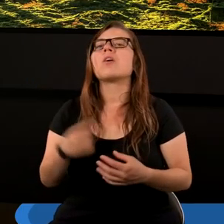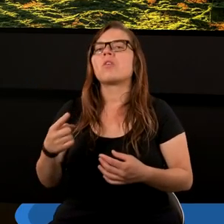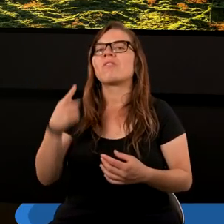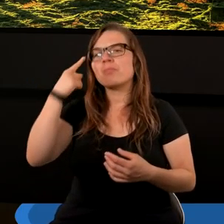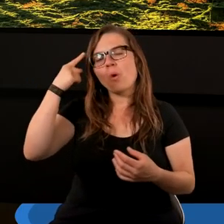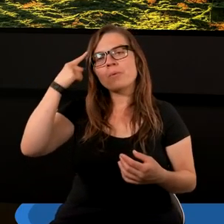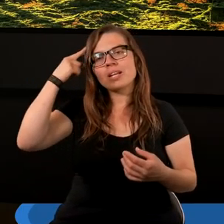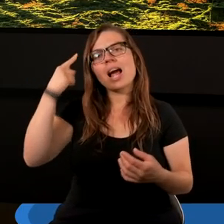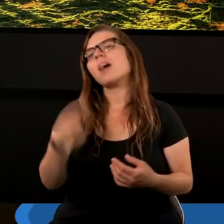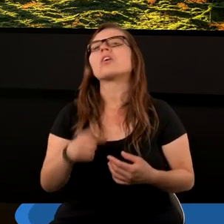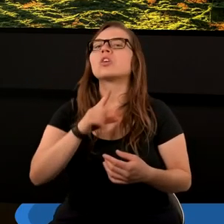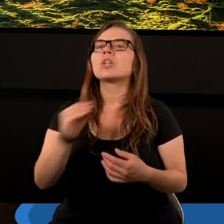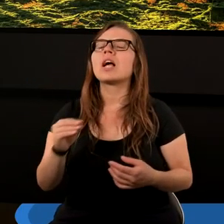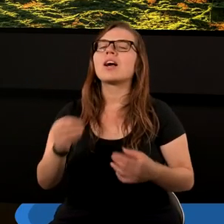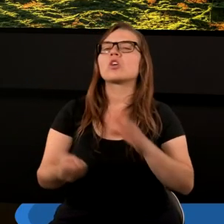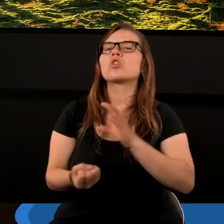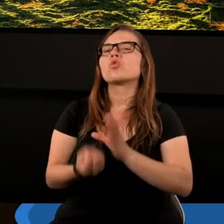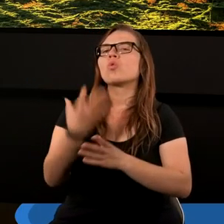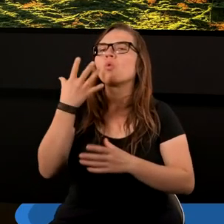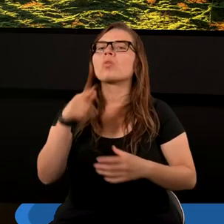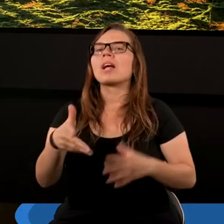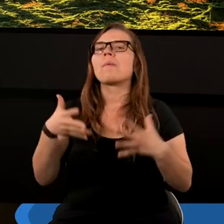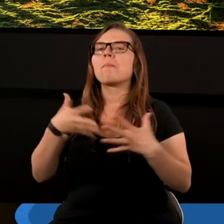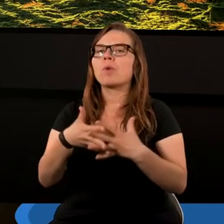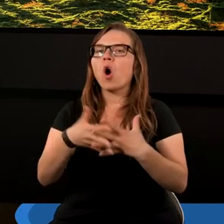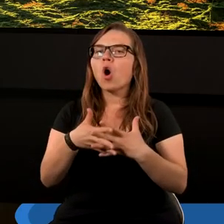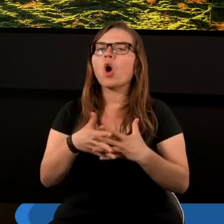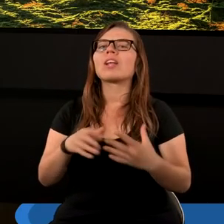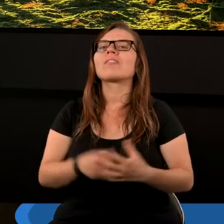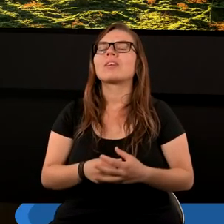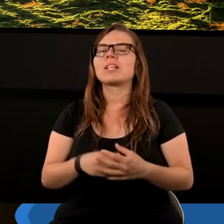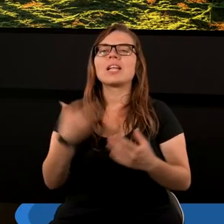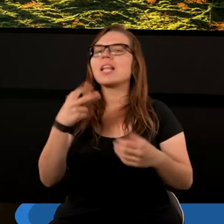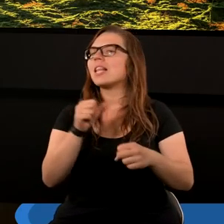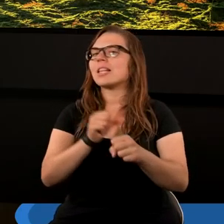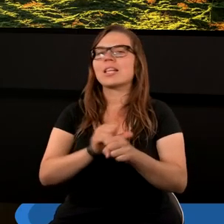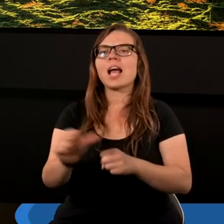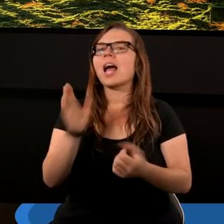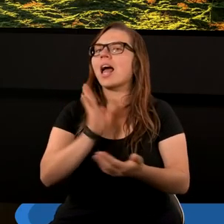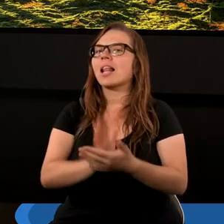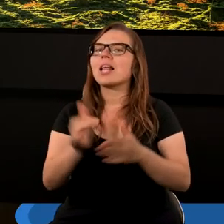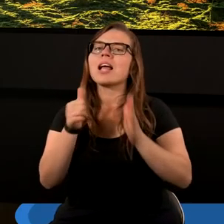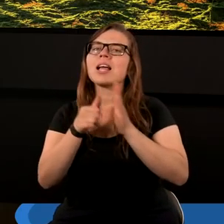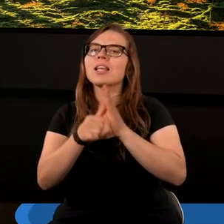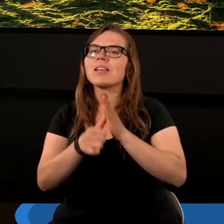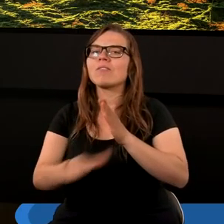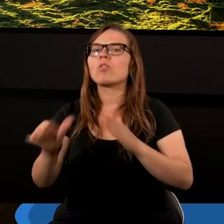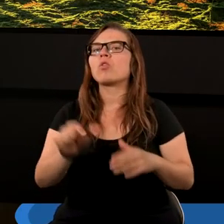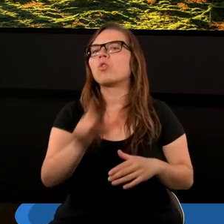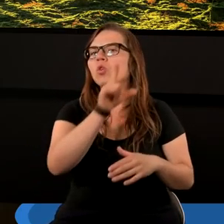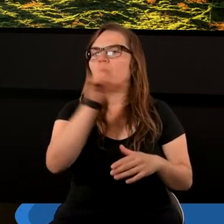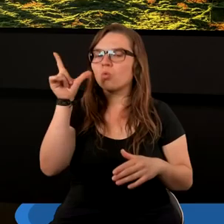przypominając, że źródłem proroctw nie jest tylko i wyłącznie